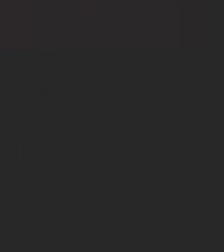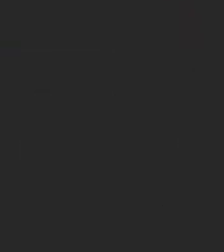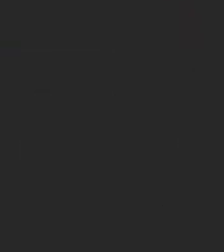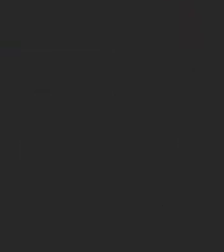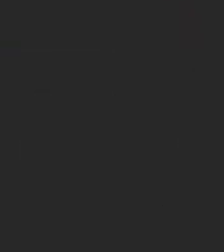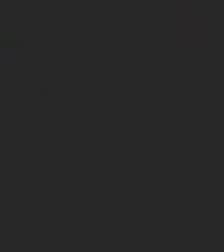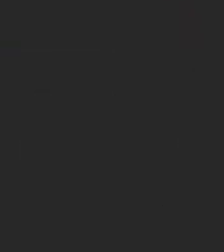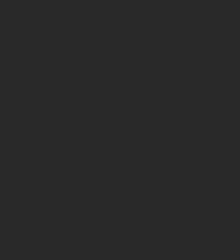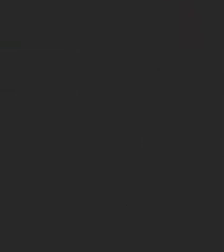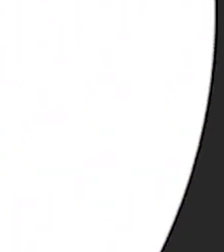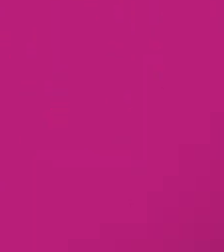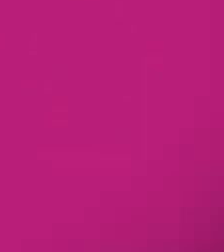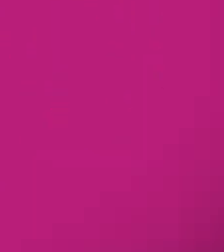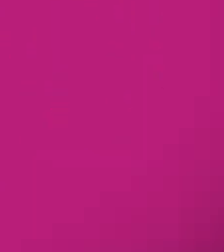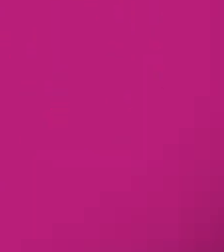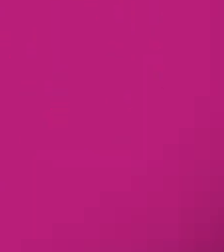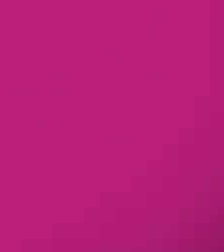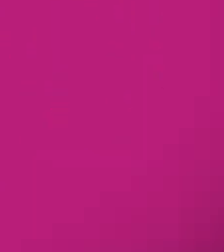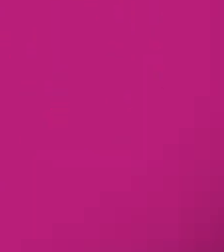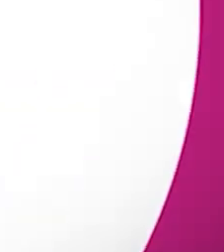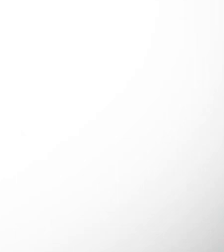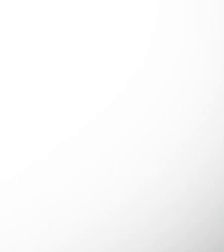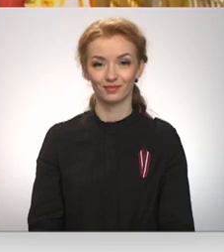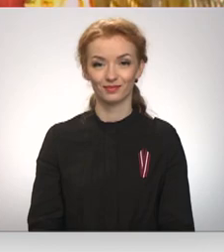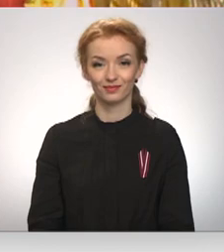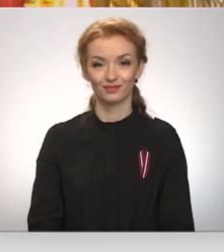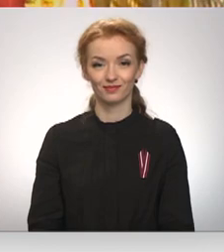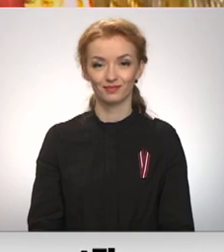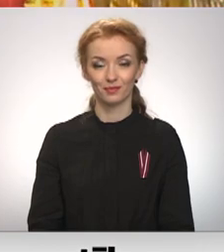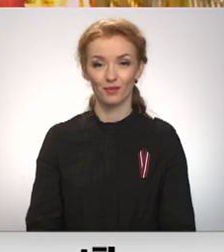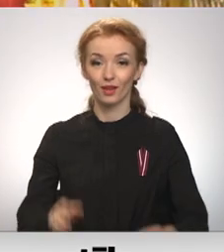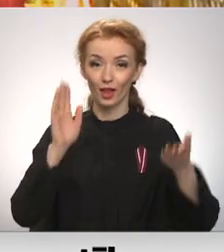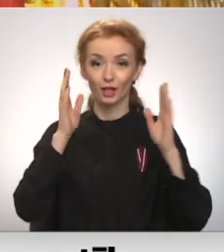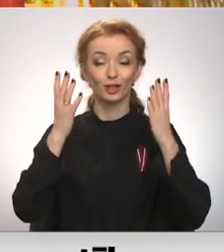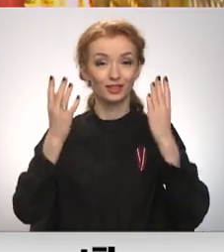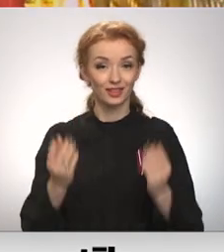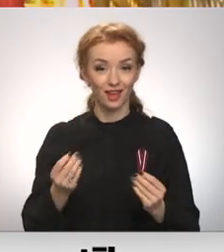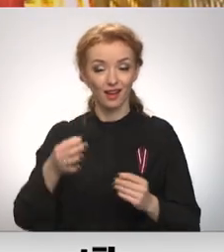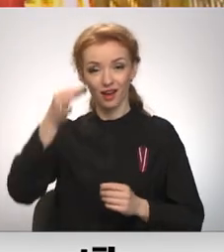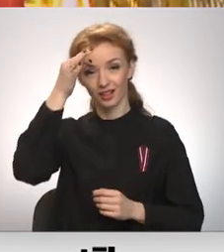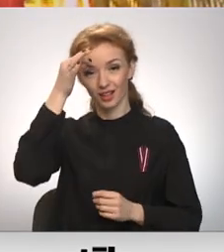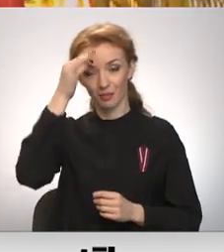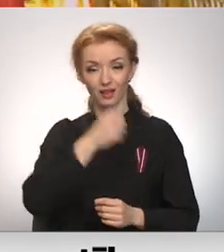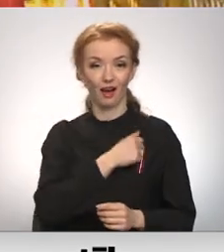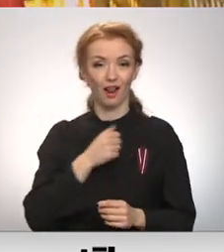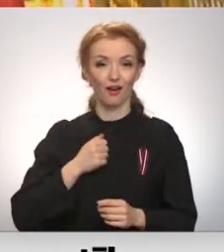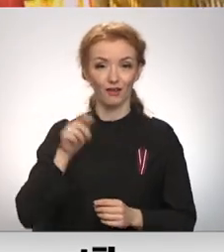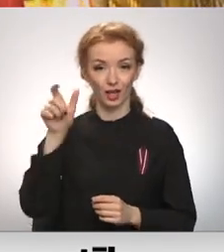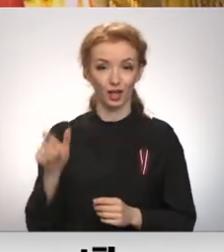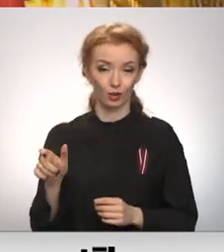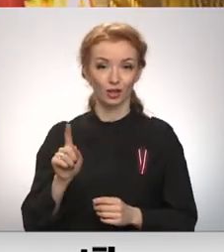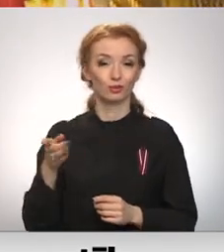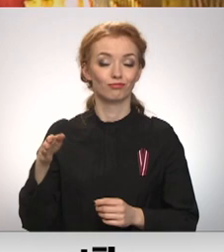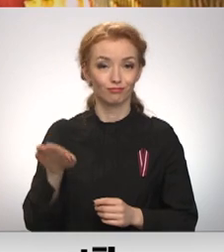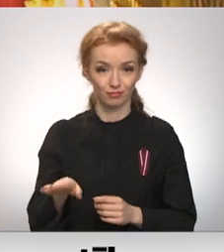Re! Viss ēters ir te! Lāčplešu dienā, kad atceramies kritušos karavīrus, bieži runājam